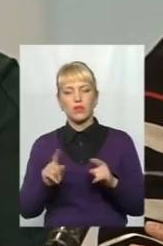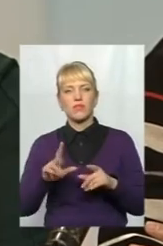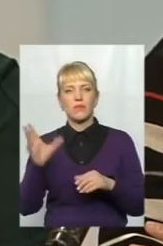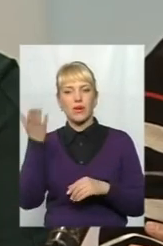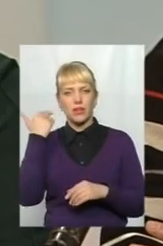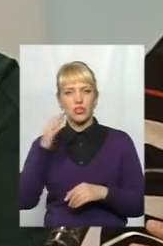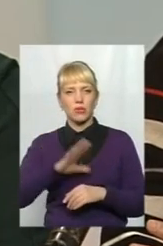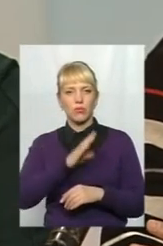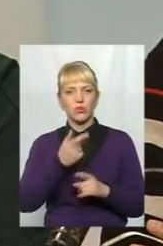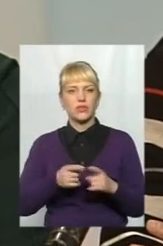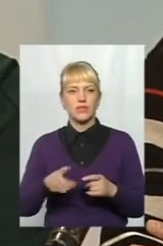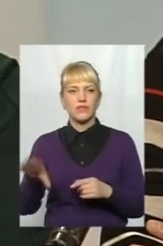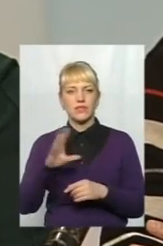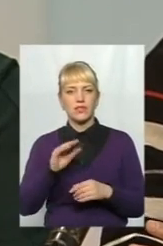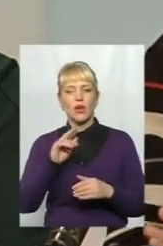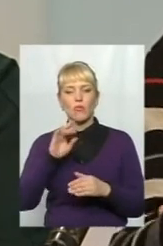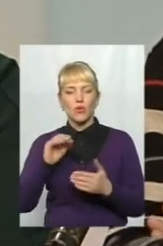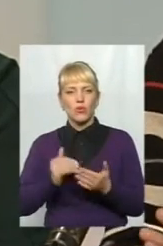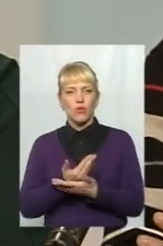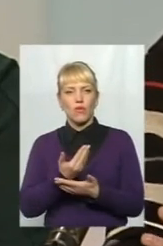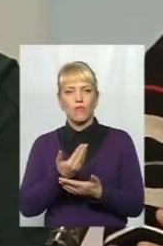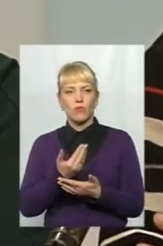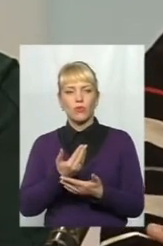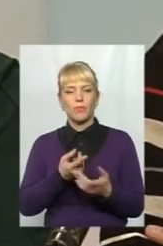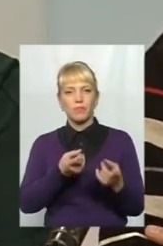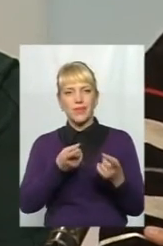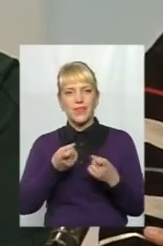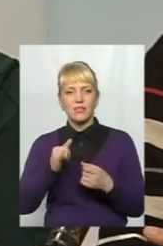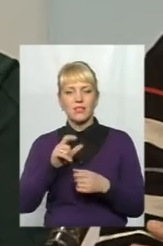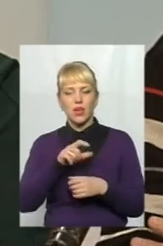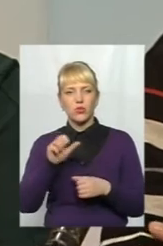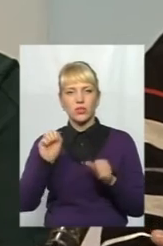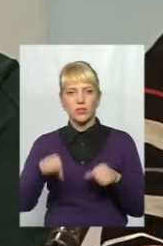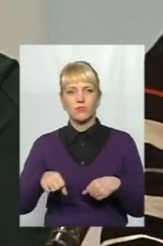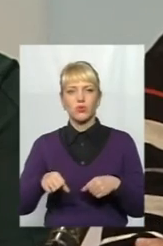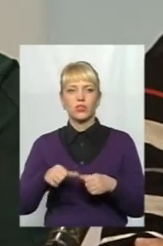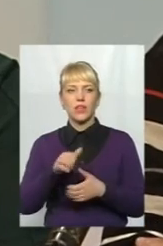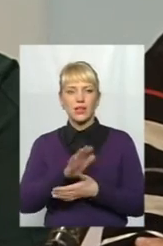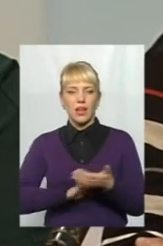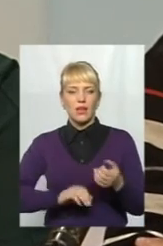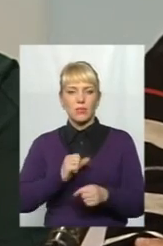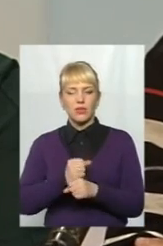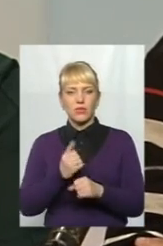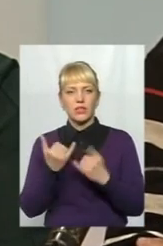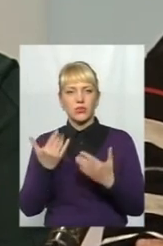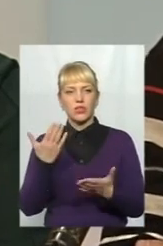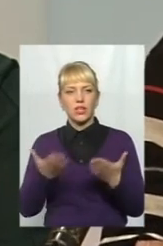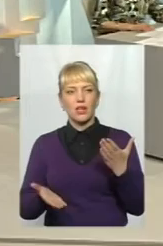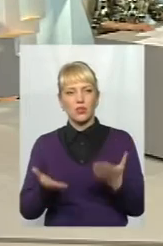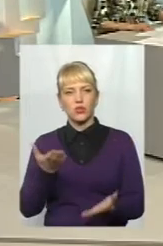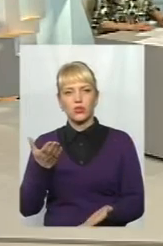було раніше у людей, воно просто-напросто по-новому підтягнеться, і люди зможуть далі, наприклад, сьогодні працювати. Ну, якщо